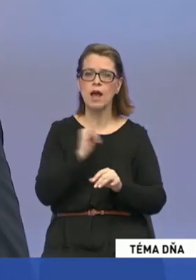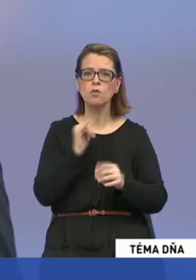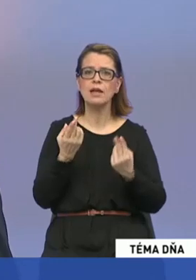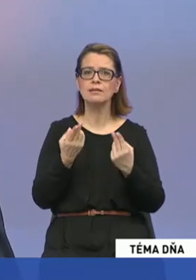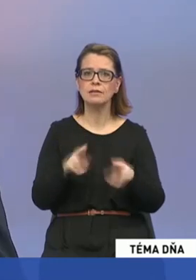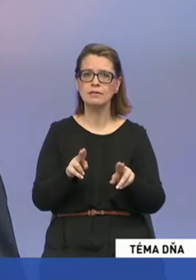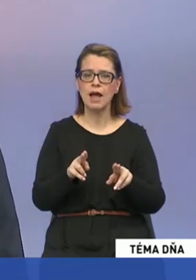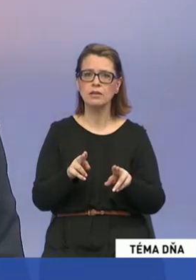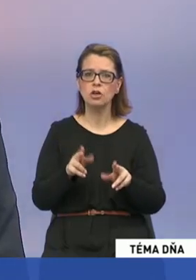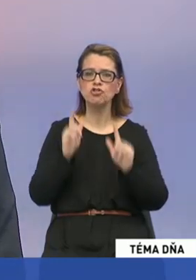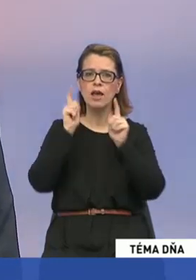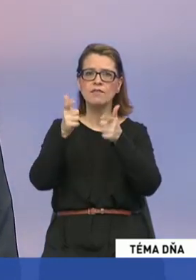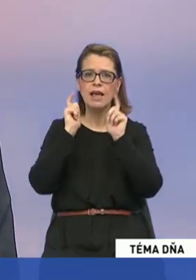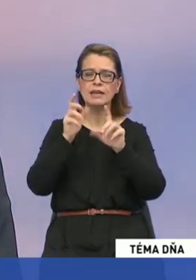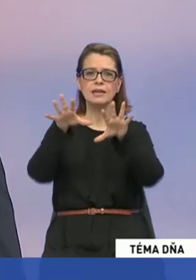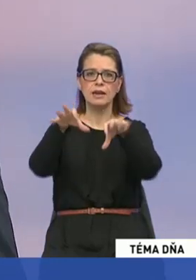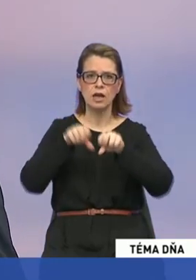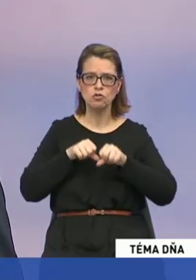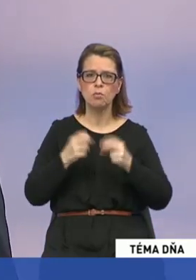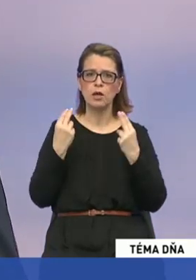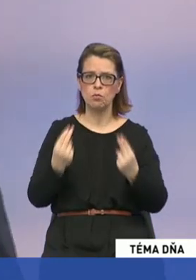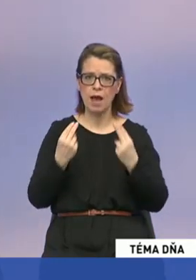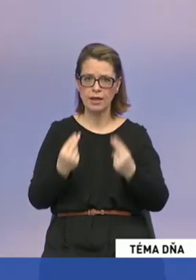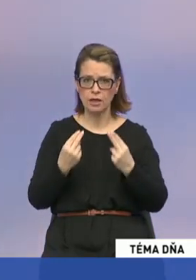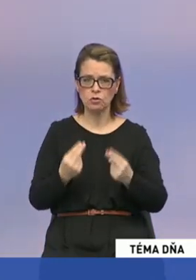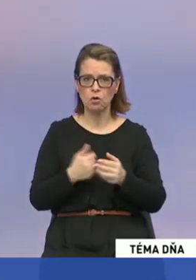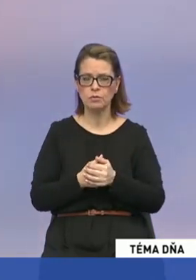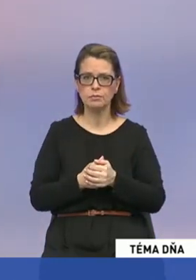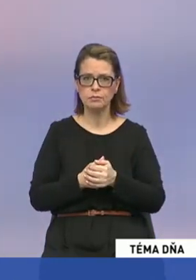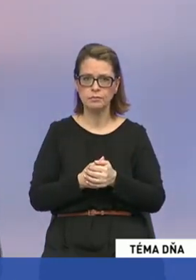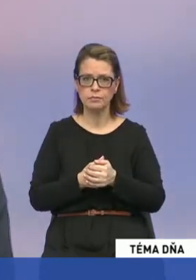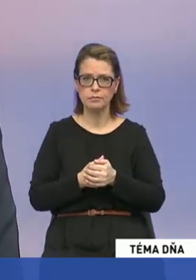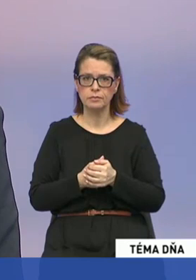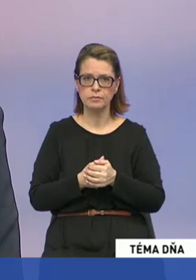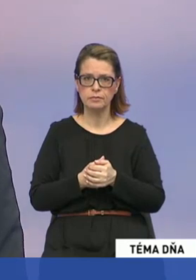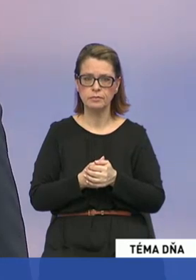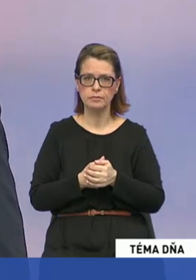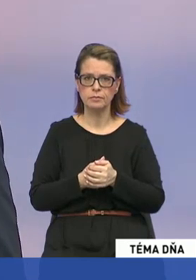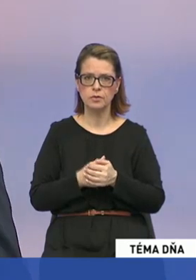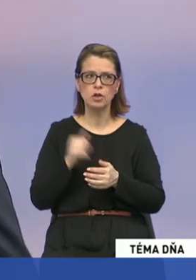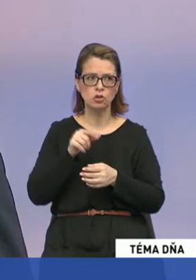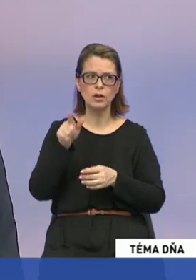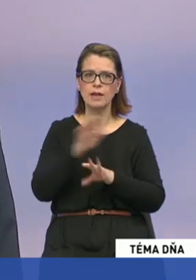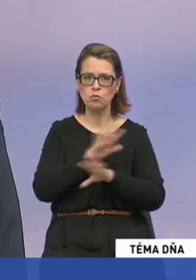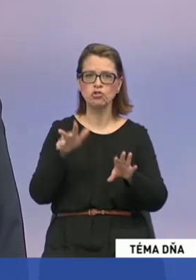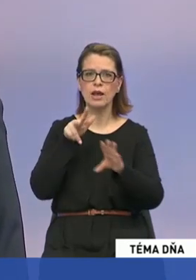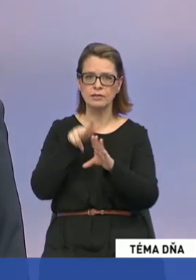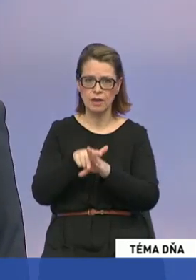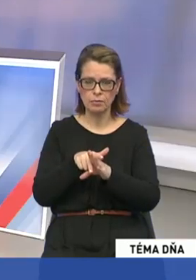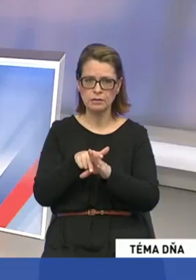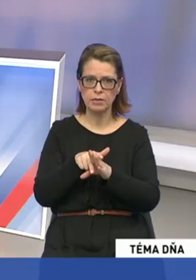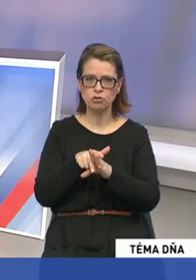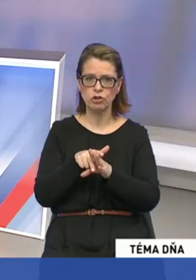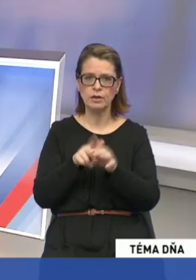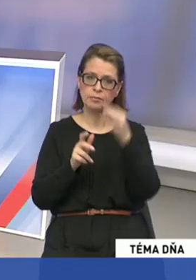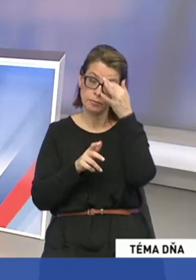že tí veriteľia si siahnu na ten majetok, ktorí majú nejakým spôsobom zabezpečený vďaka tým svojim